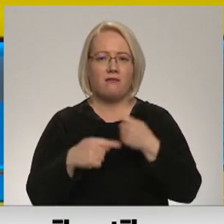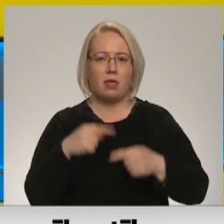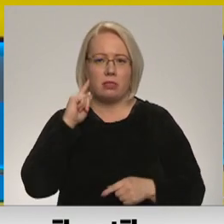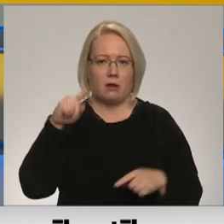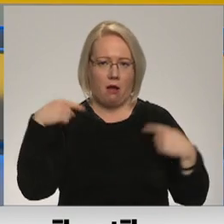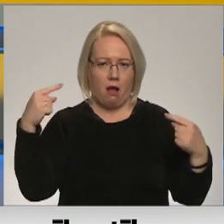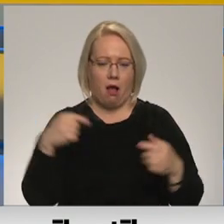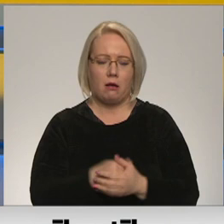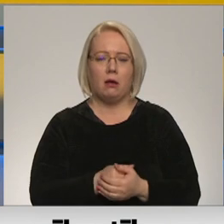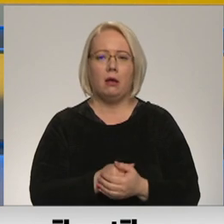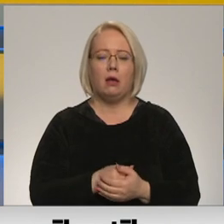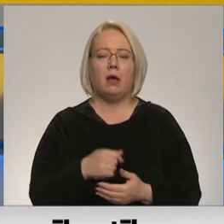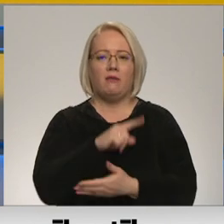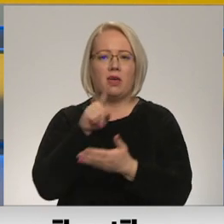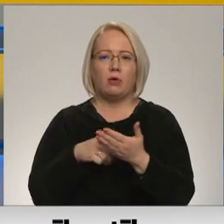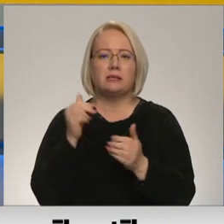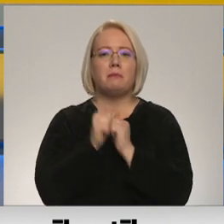Cik bieži jums izdodas sazināties?